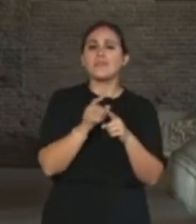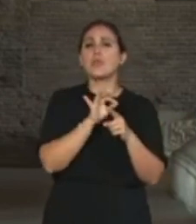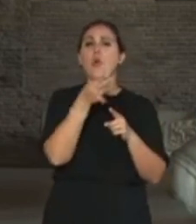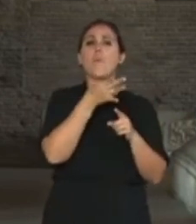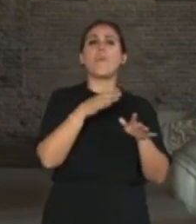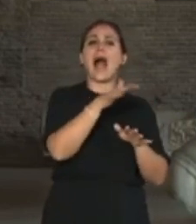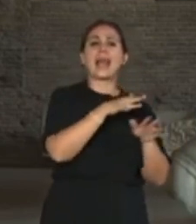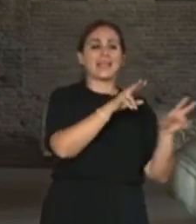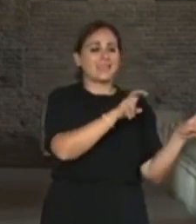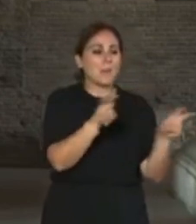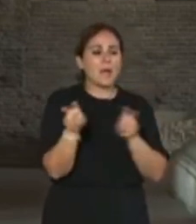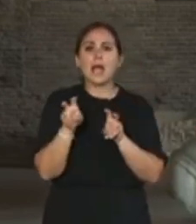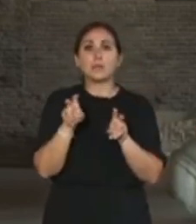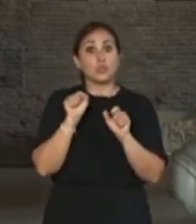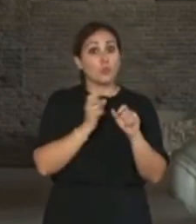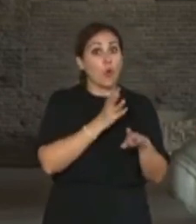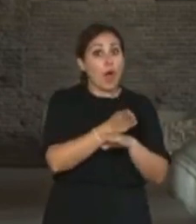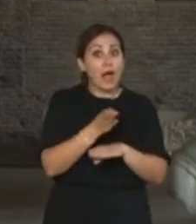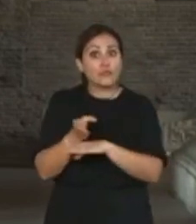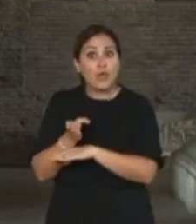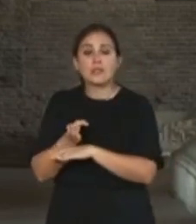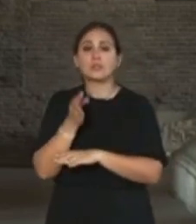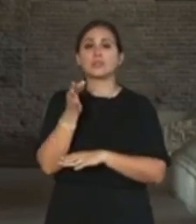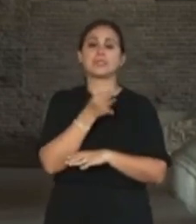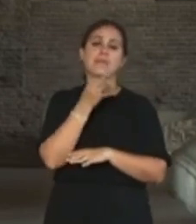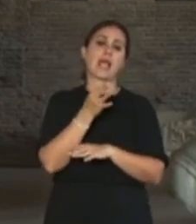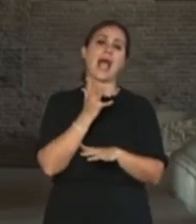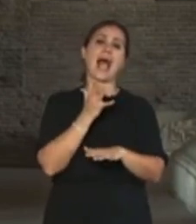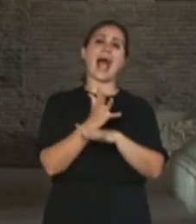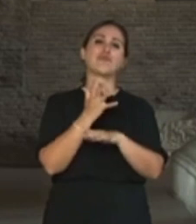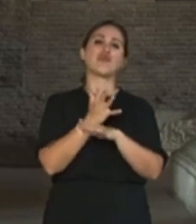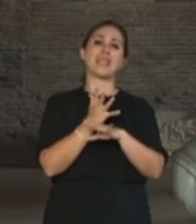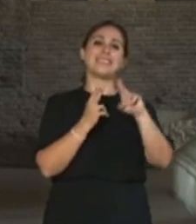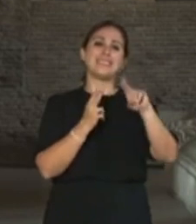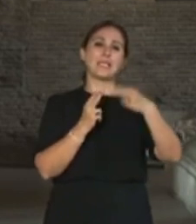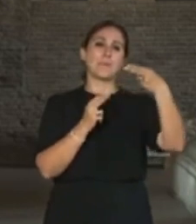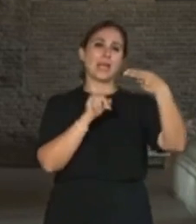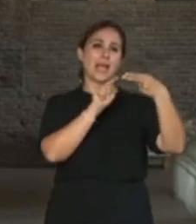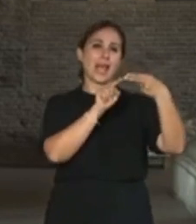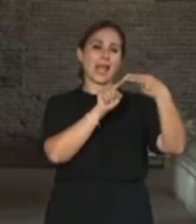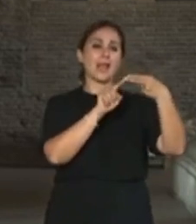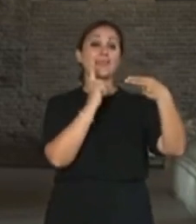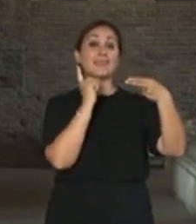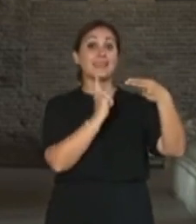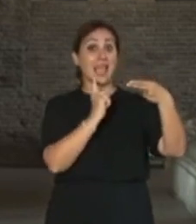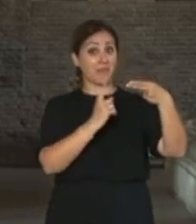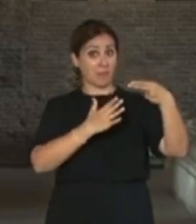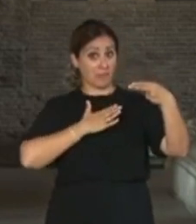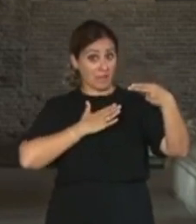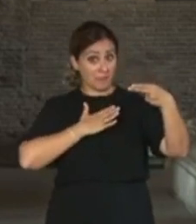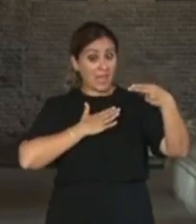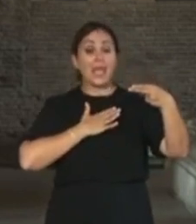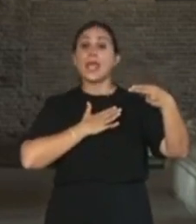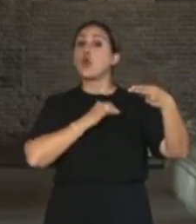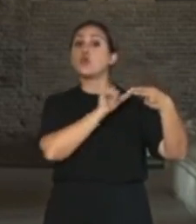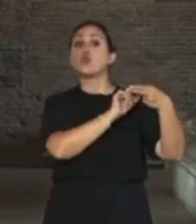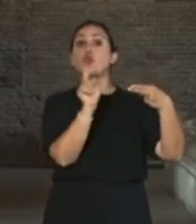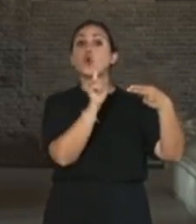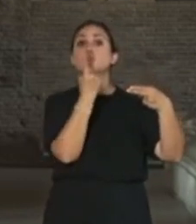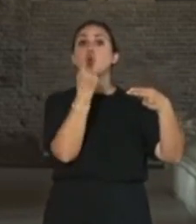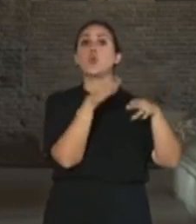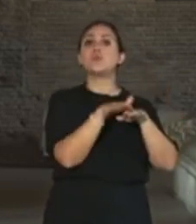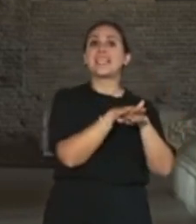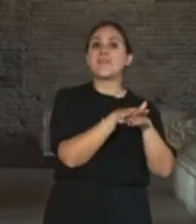si dica accessibile deve avere a mio parere tutti i servizi, a cominciare